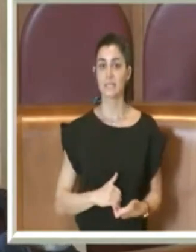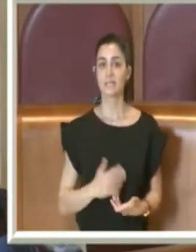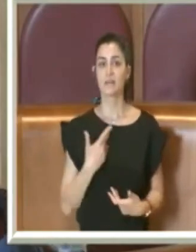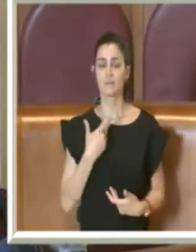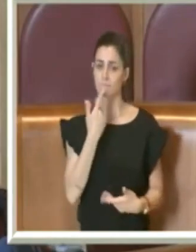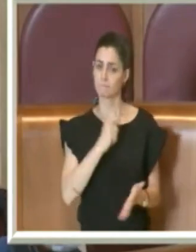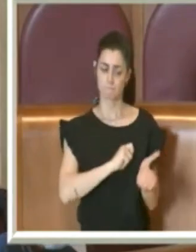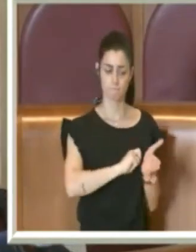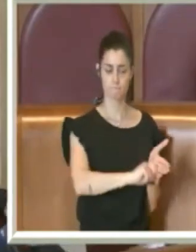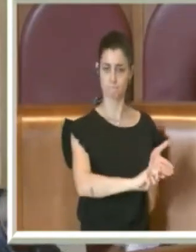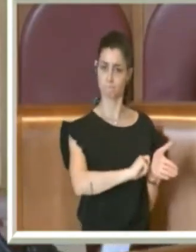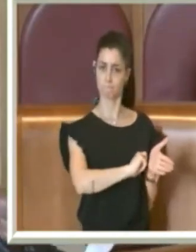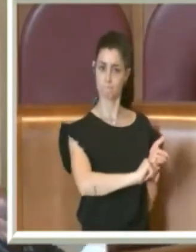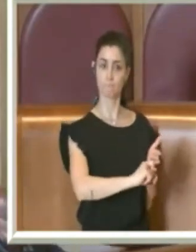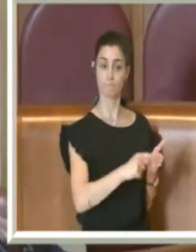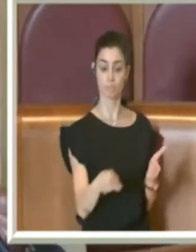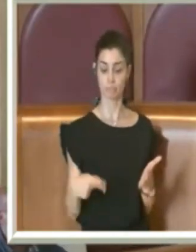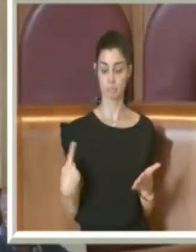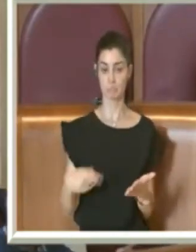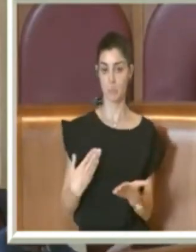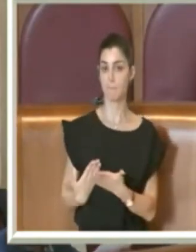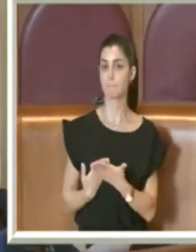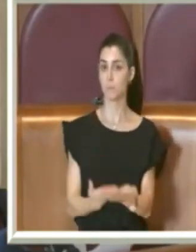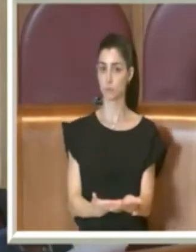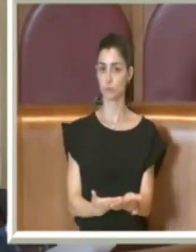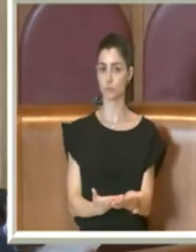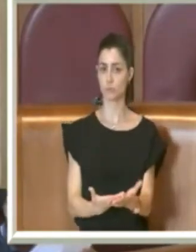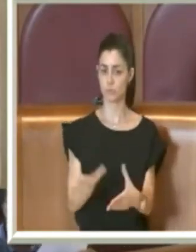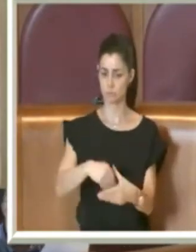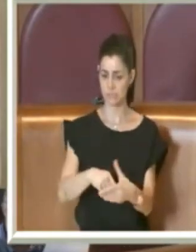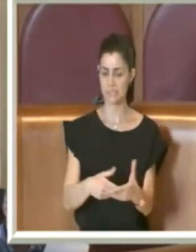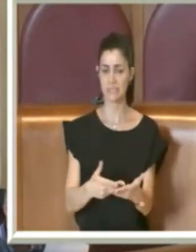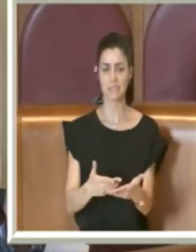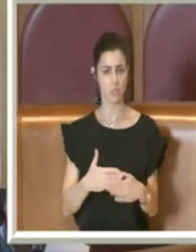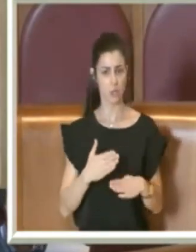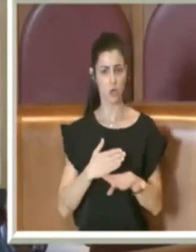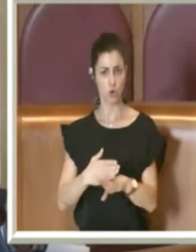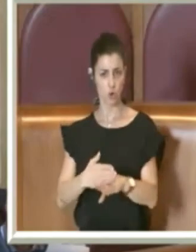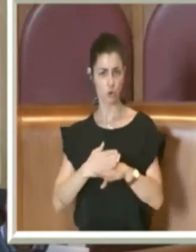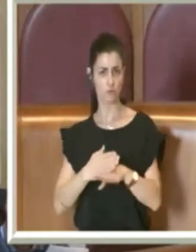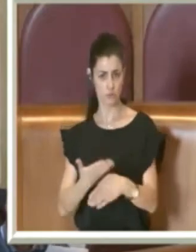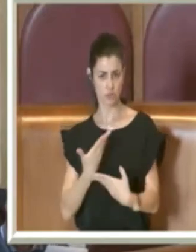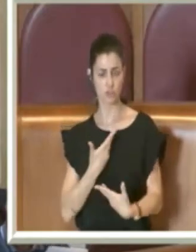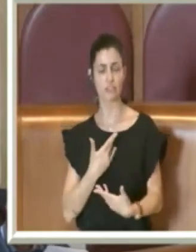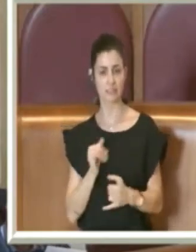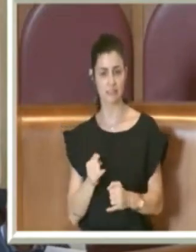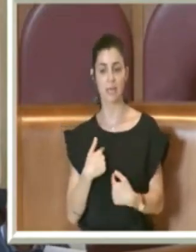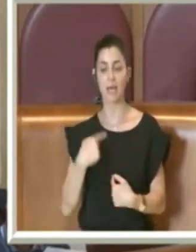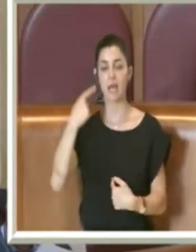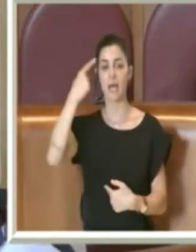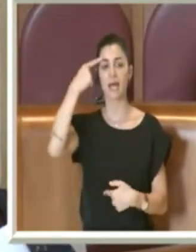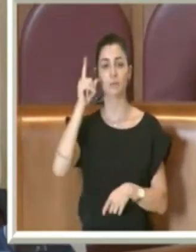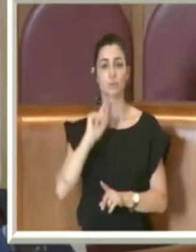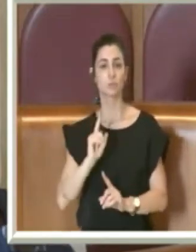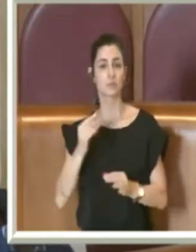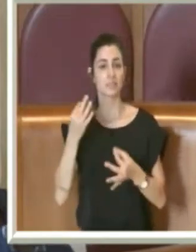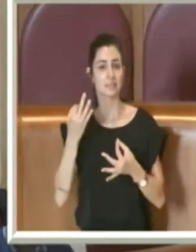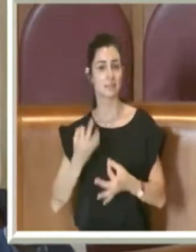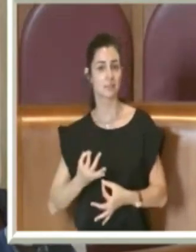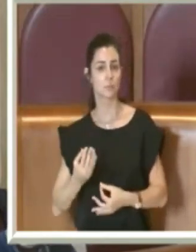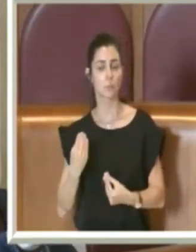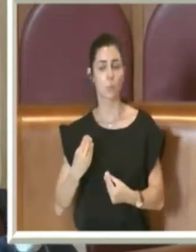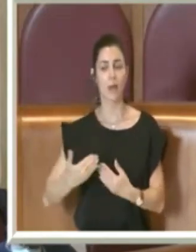Sottolineo questo, la mozione in sé è condivisibile. Adesso io non so quando